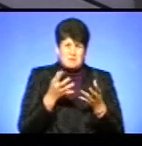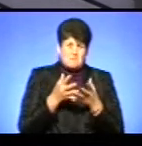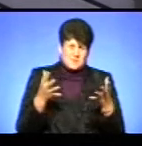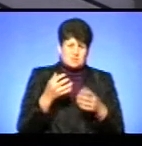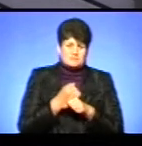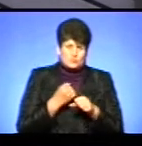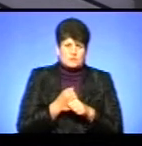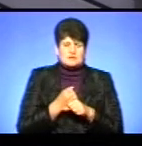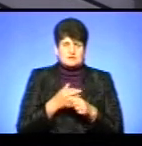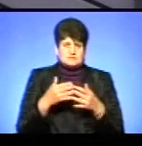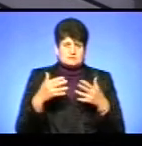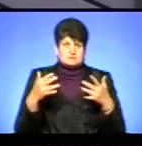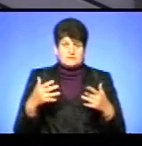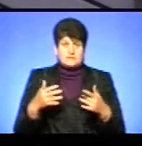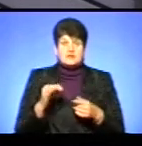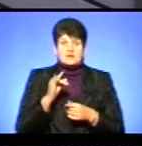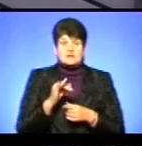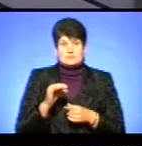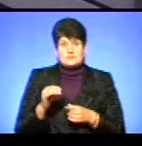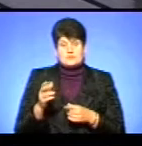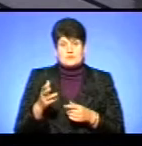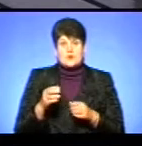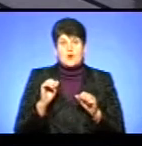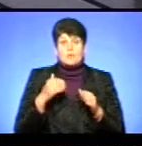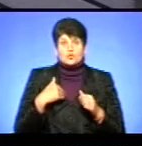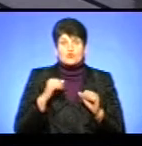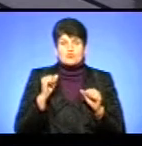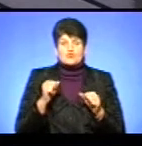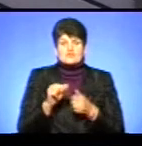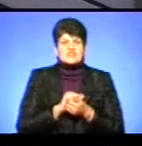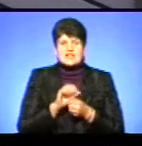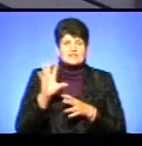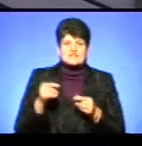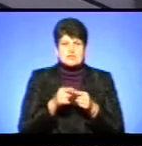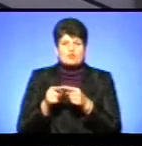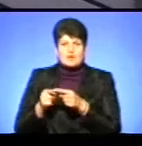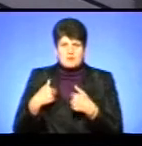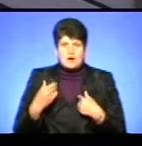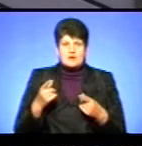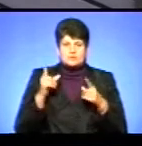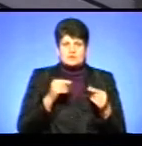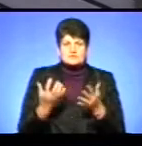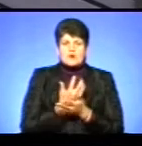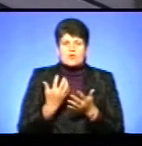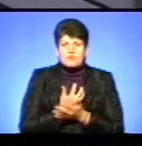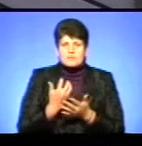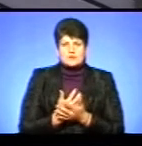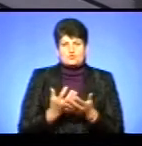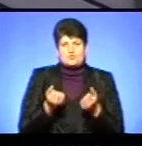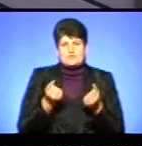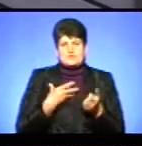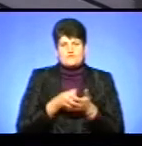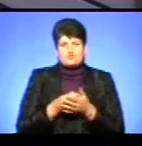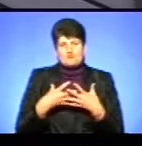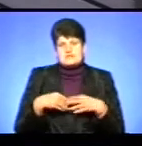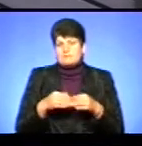наробитися, і таке інше, і інше. Він каже, Ігорюч, мною можуть витирати всі кути, але мені потрібно заробити для того, щоб отримати свою сім